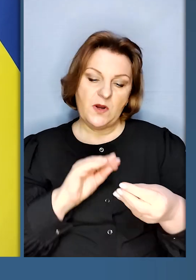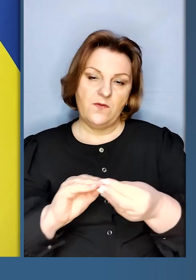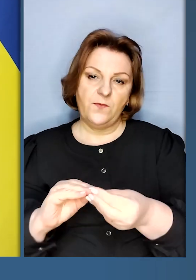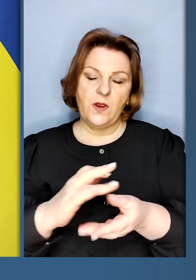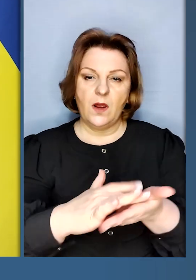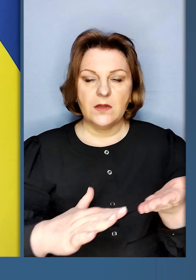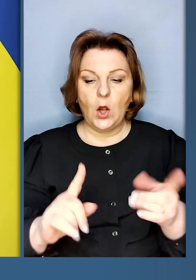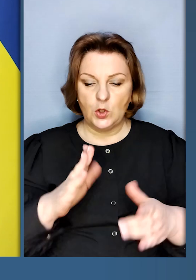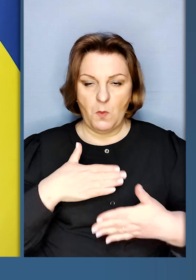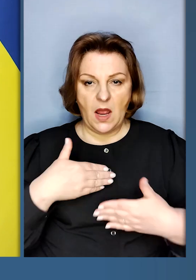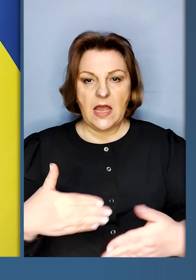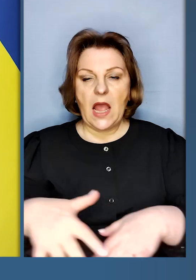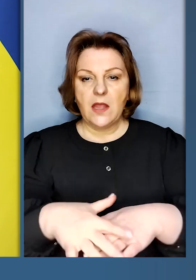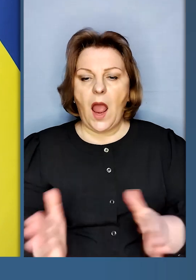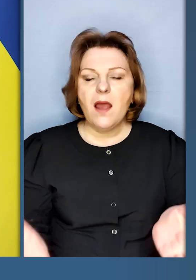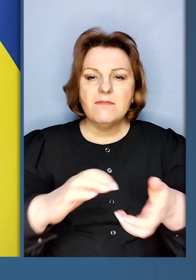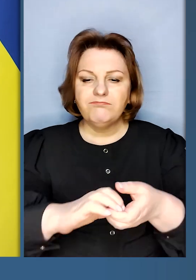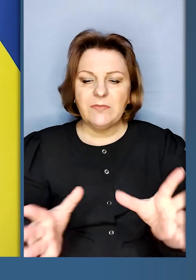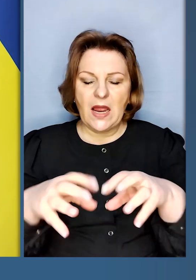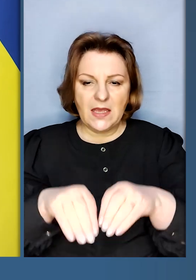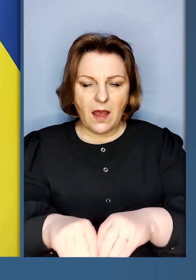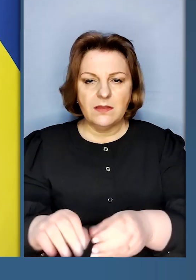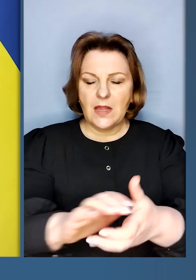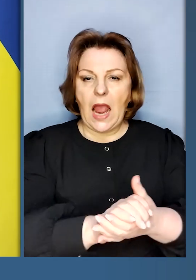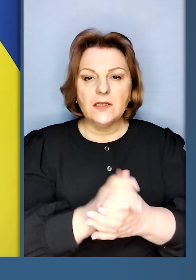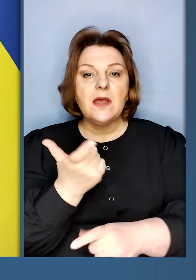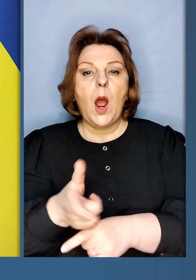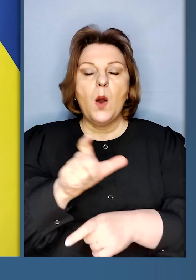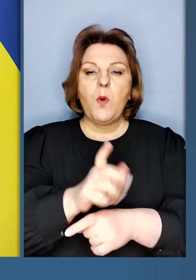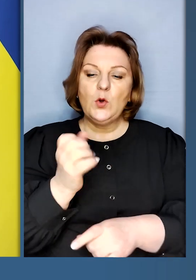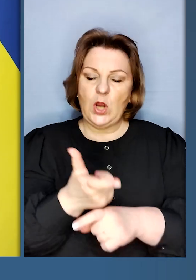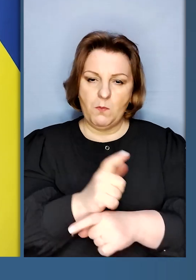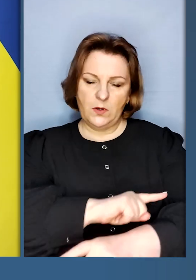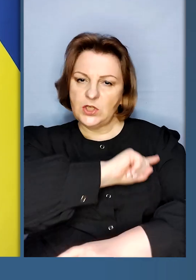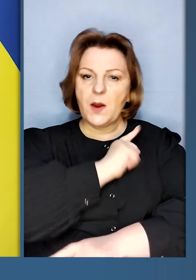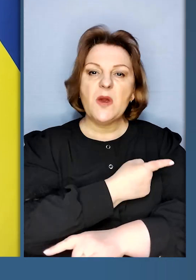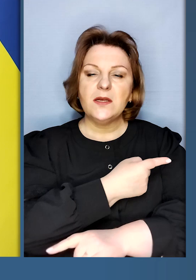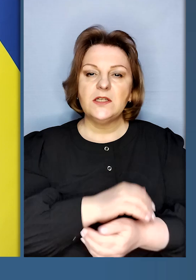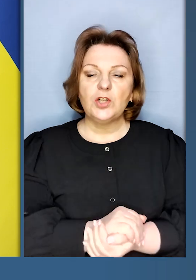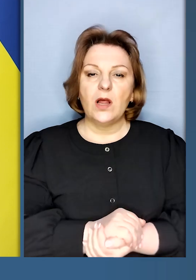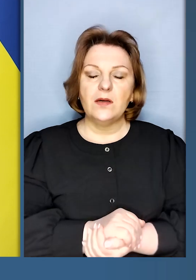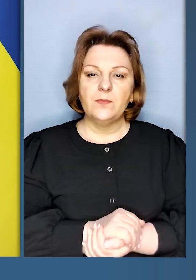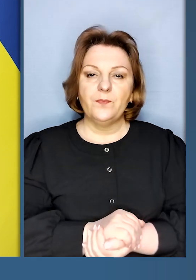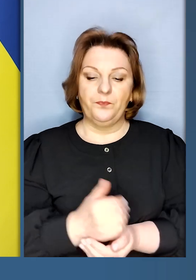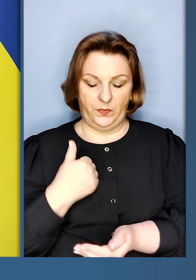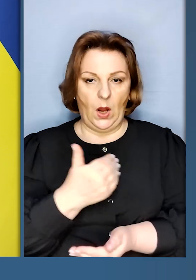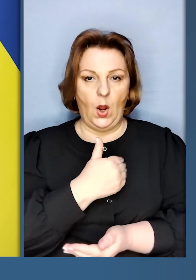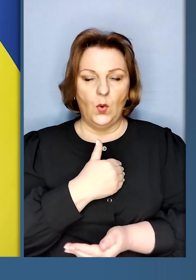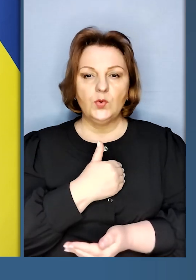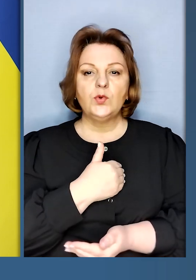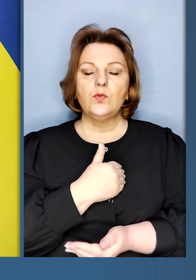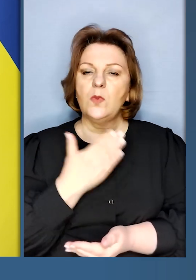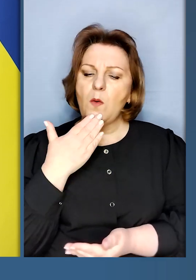було і далі, щоб наші народи єдналися більше і ще більше міцнішили. Я хочу